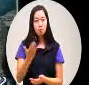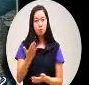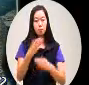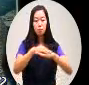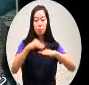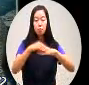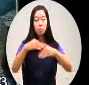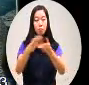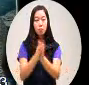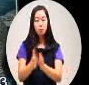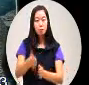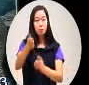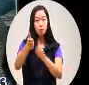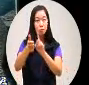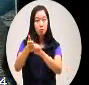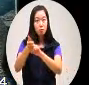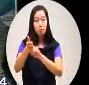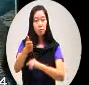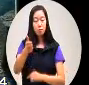国部长